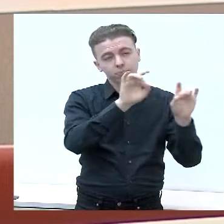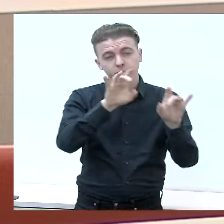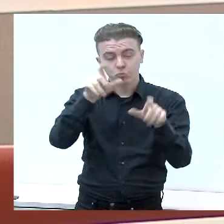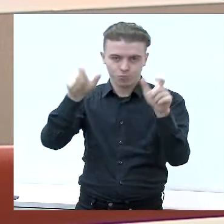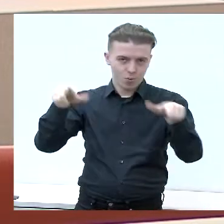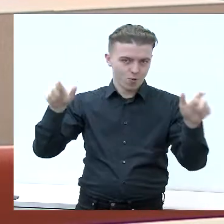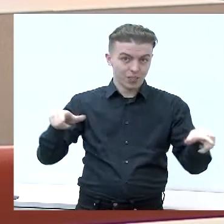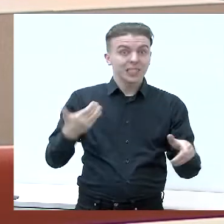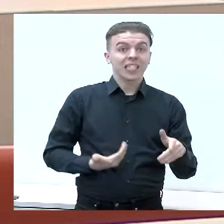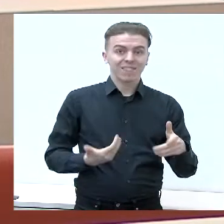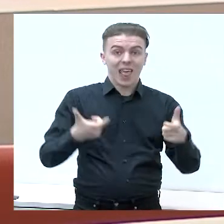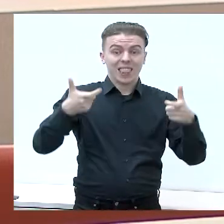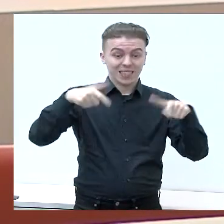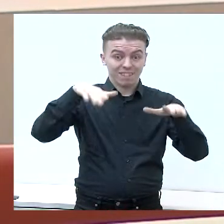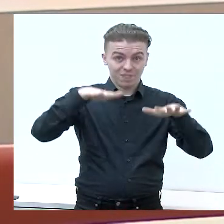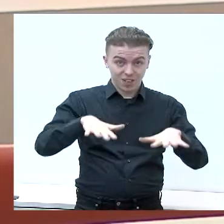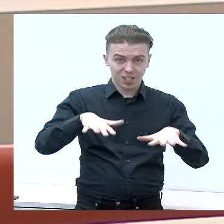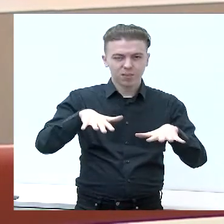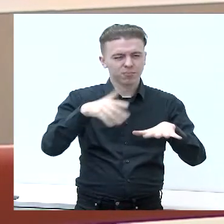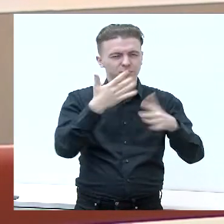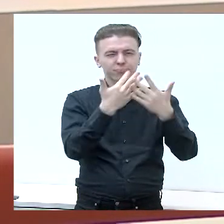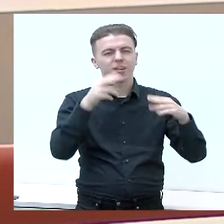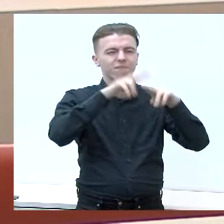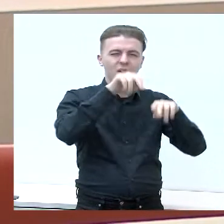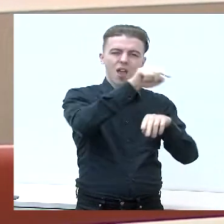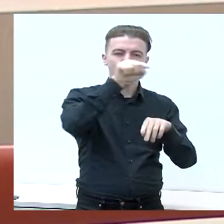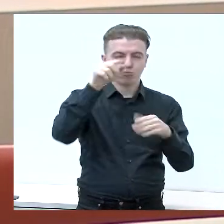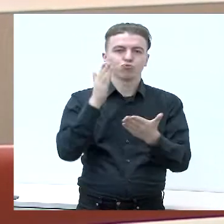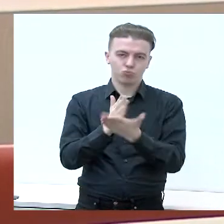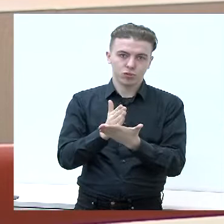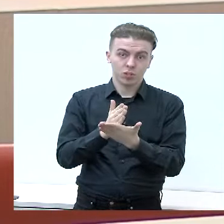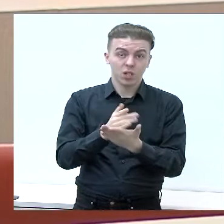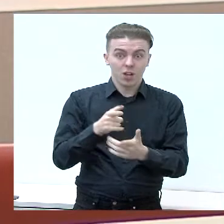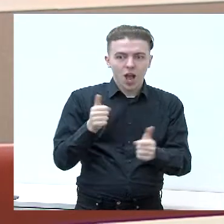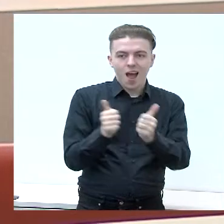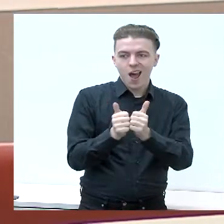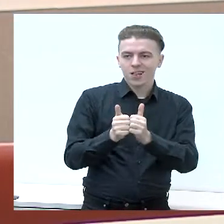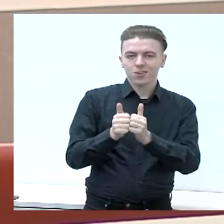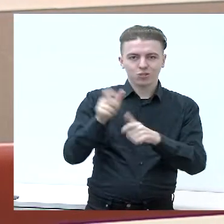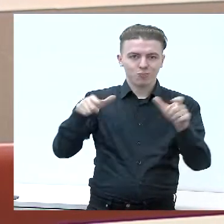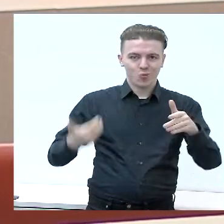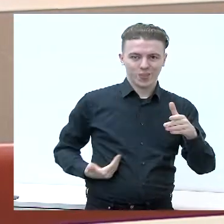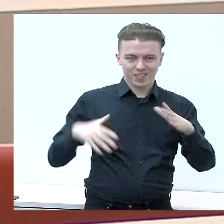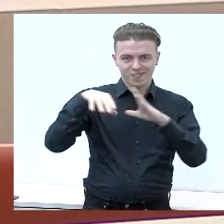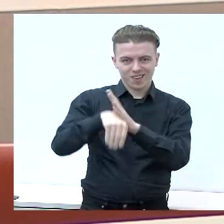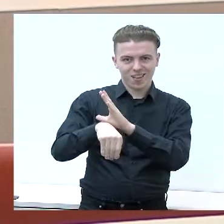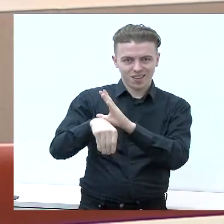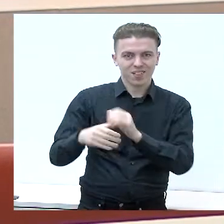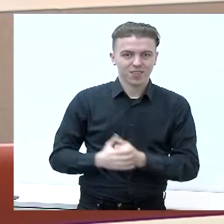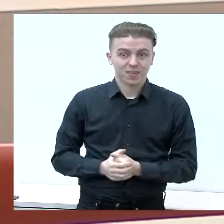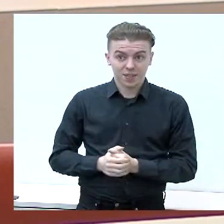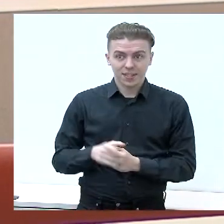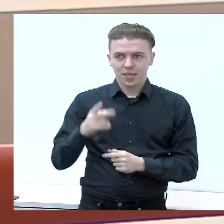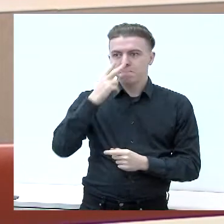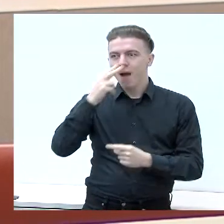gyvenantys savaldybės įvairiuose vietovėse, kurie arčiau žmonių, padedantys identifikuoti